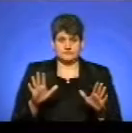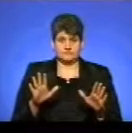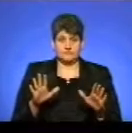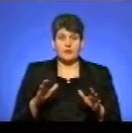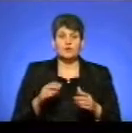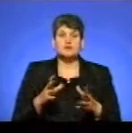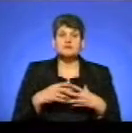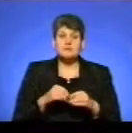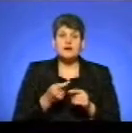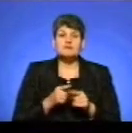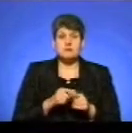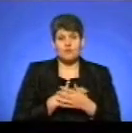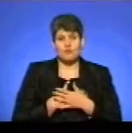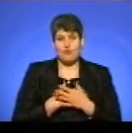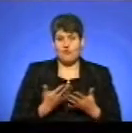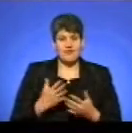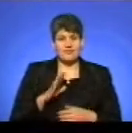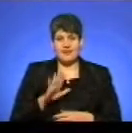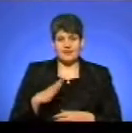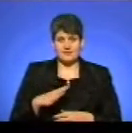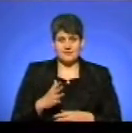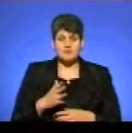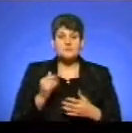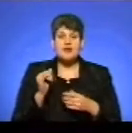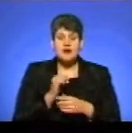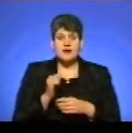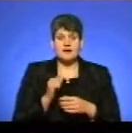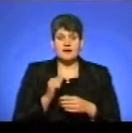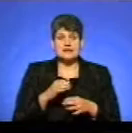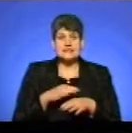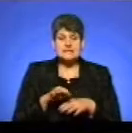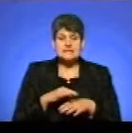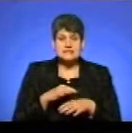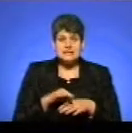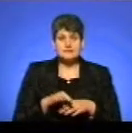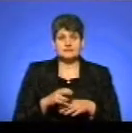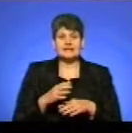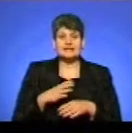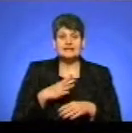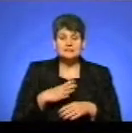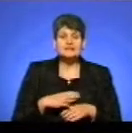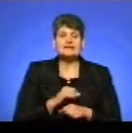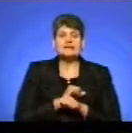любов. А про насилля, то тут взагалі однозначно, тобто терпіти його не можна.